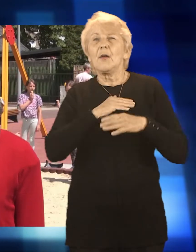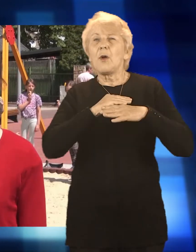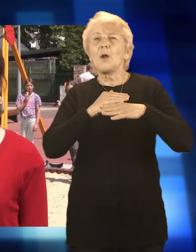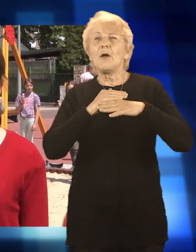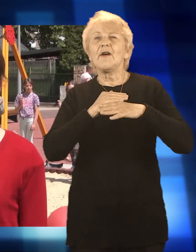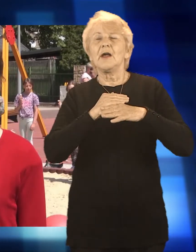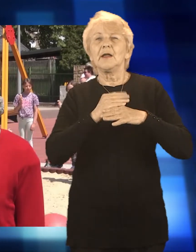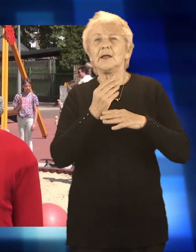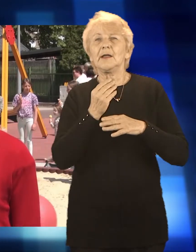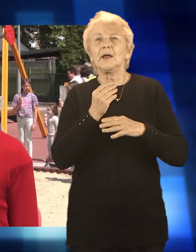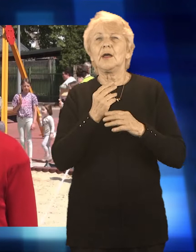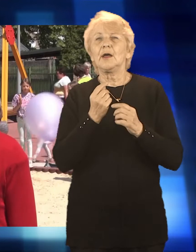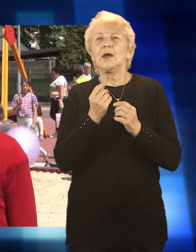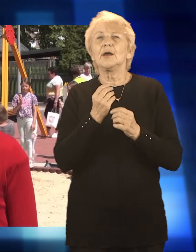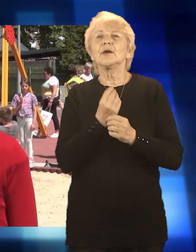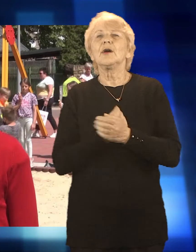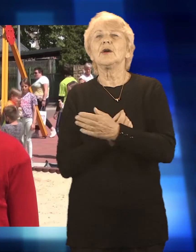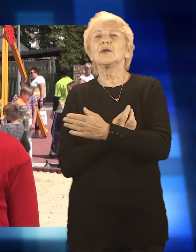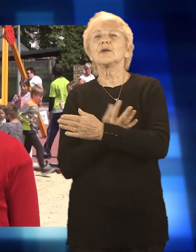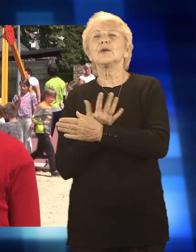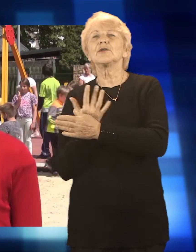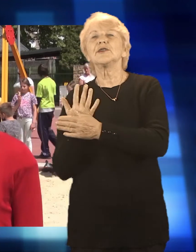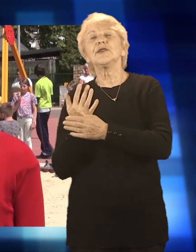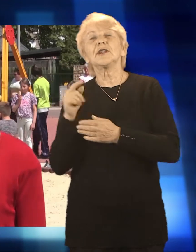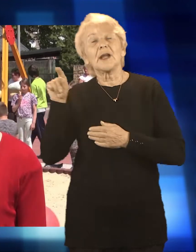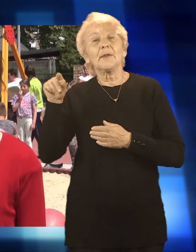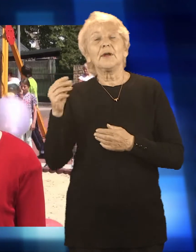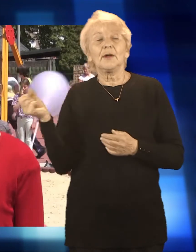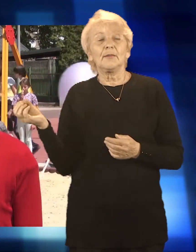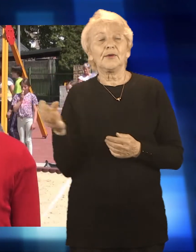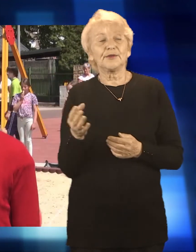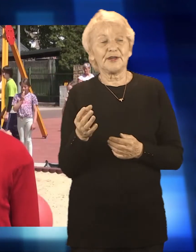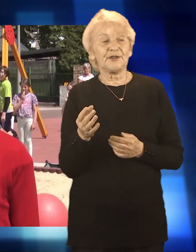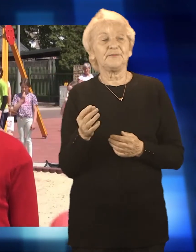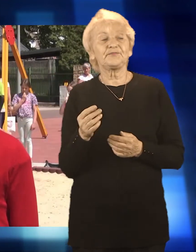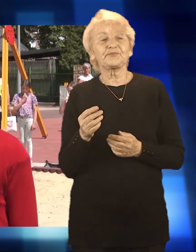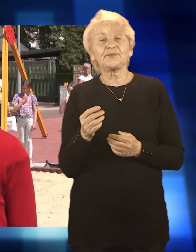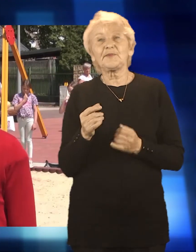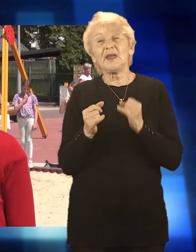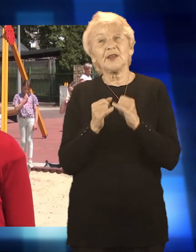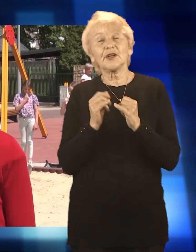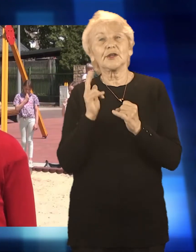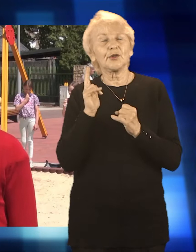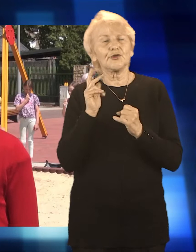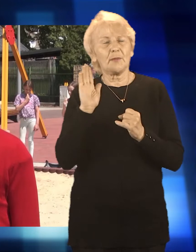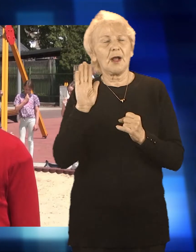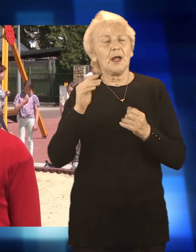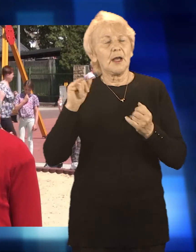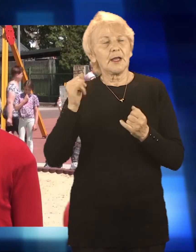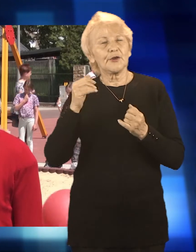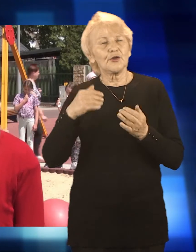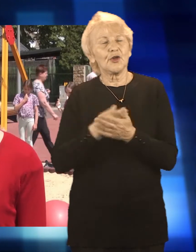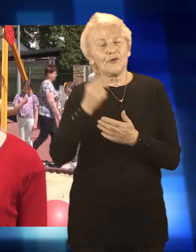ogrodników, którzy chcą z nami tworzyć ten ogród społeczny, to zachęcamy, żeby się z nami skontaktować i myślę, że